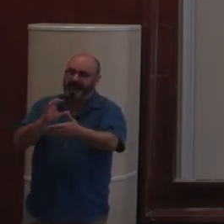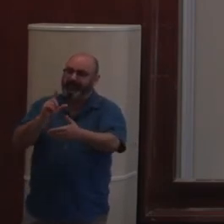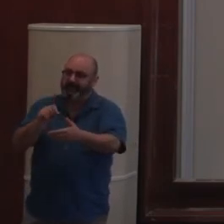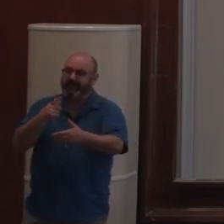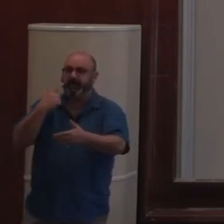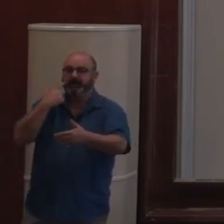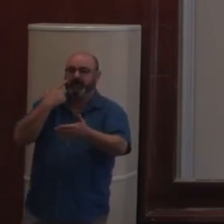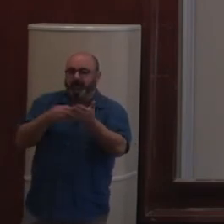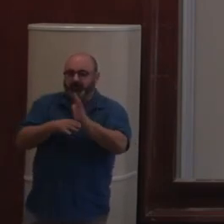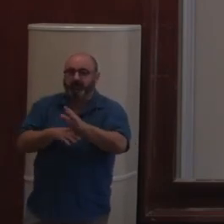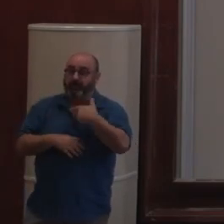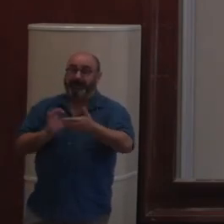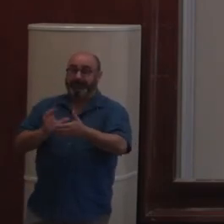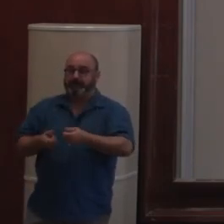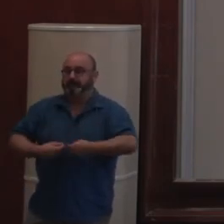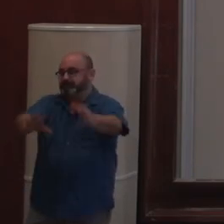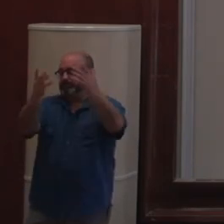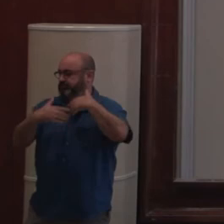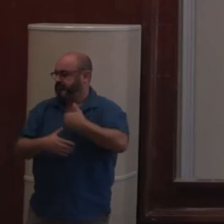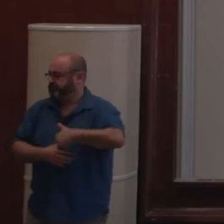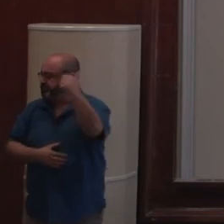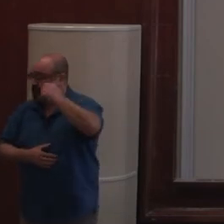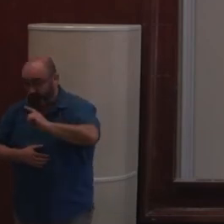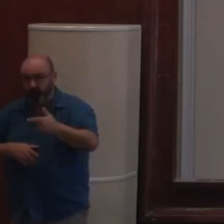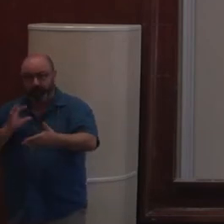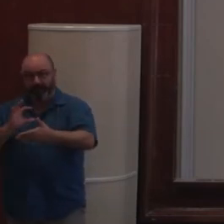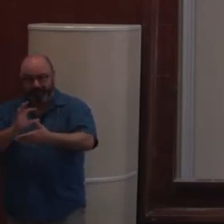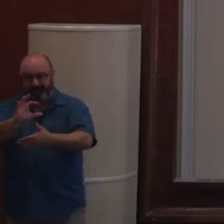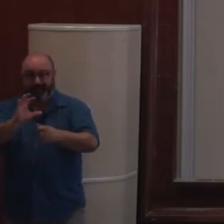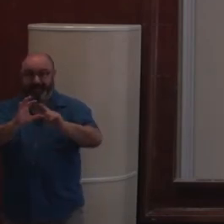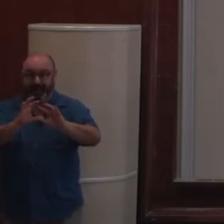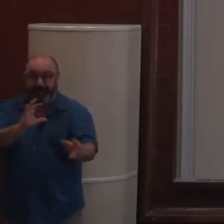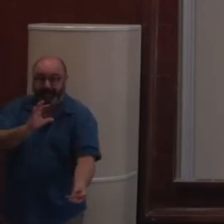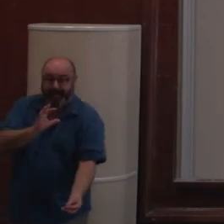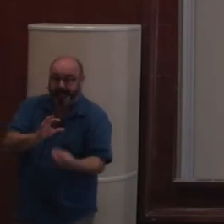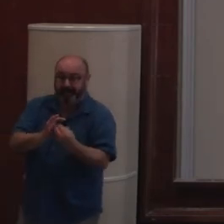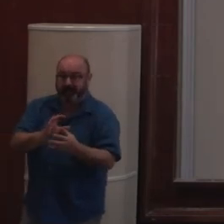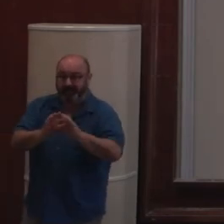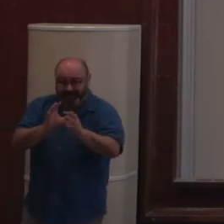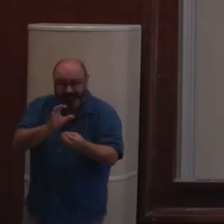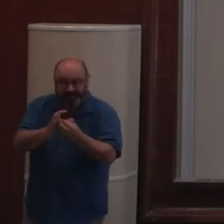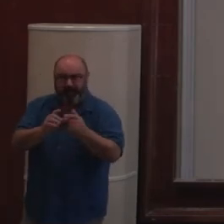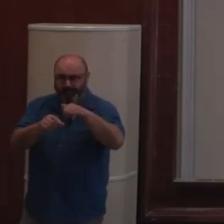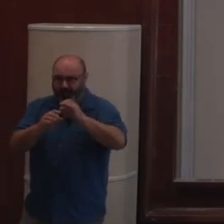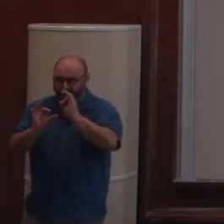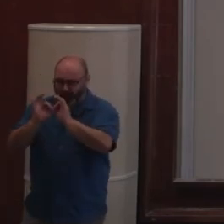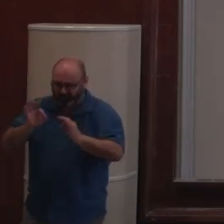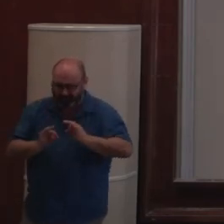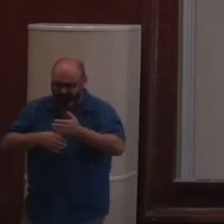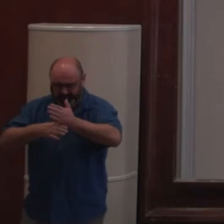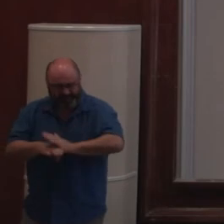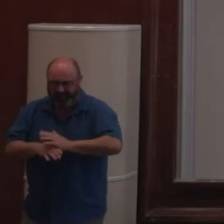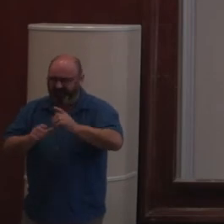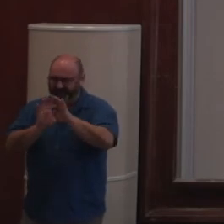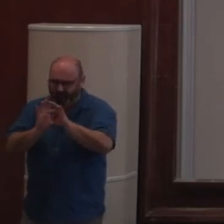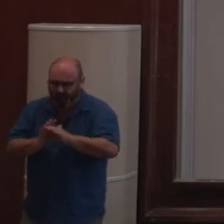un certain nombre. On ne pas juste leur donner l'API et puis, allez-y. On leur donne une implémentation déjà avancée avec des tas de composants réutilisables, avec des tas